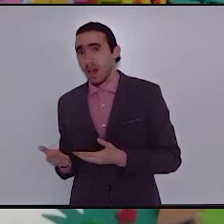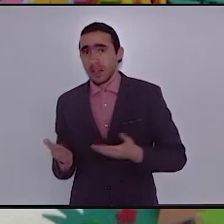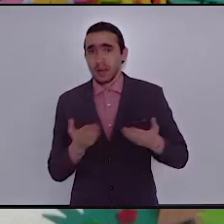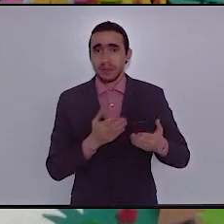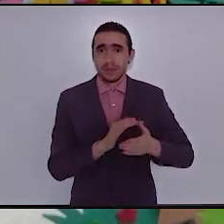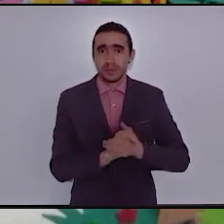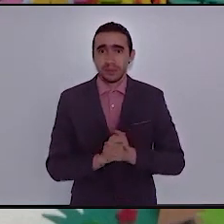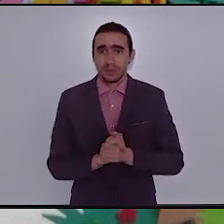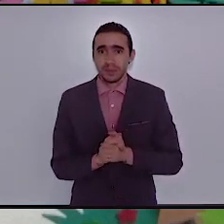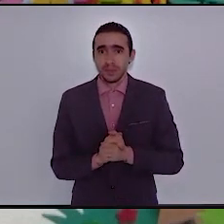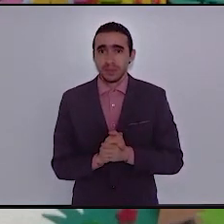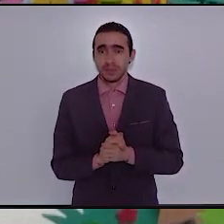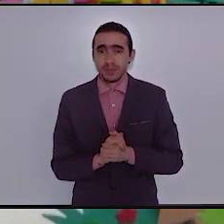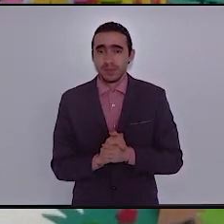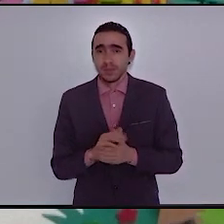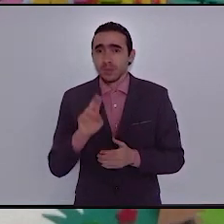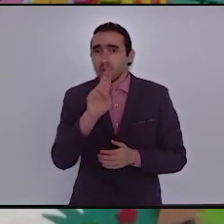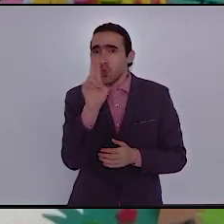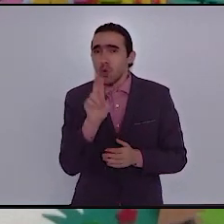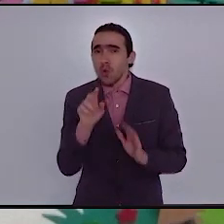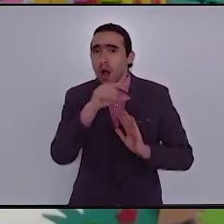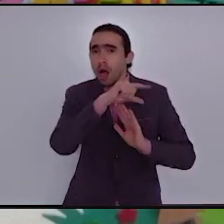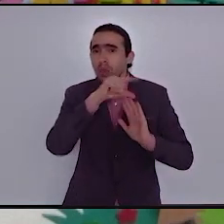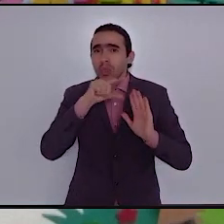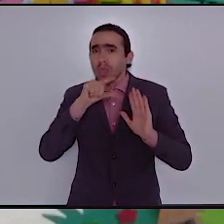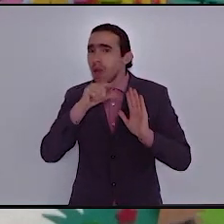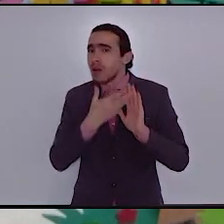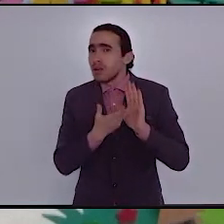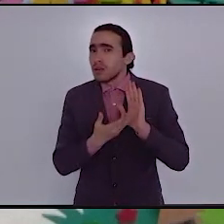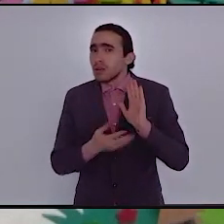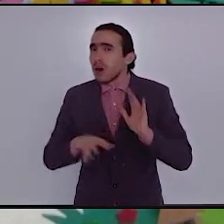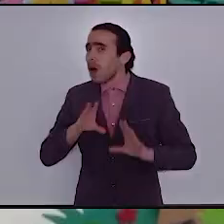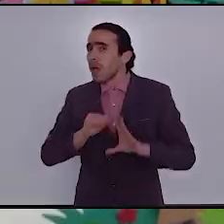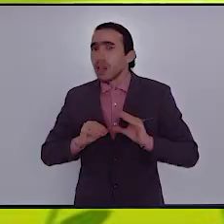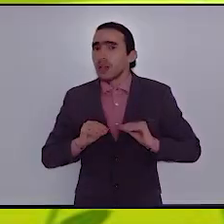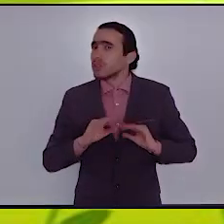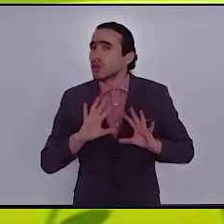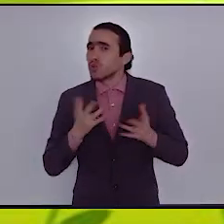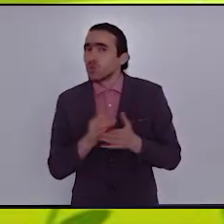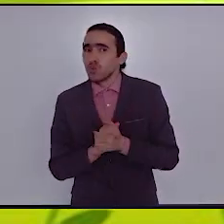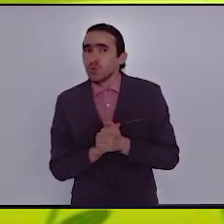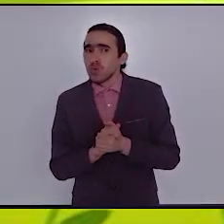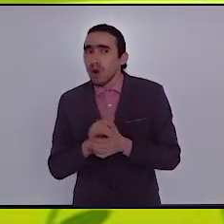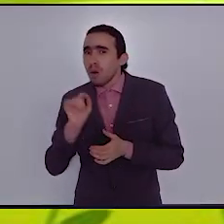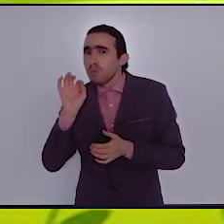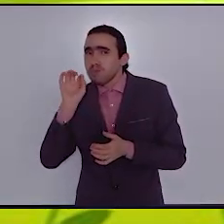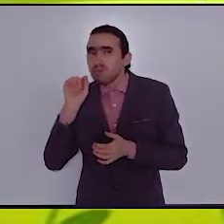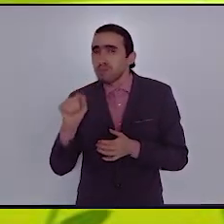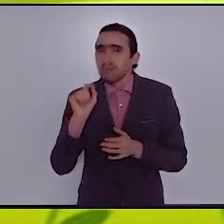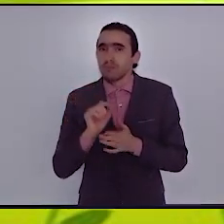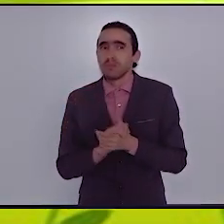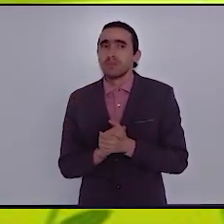ما عنوان النص؟ هيا بنا نفتح الجرة؟ ما عنوان النص؟